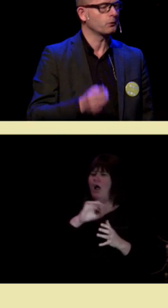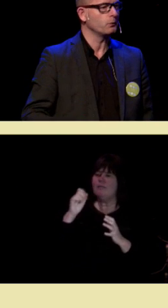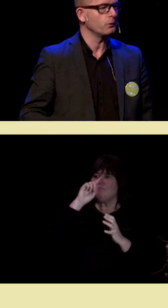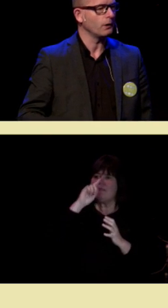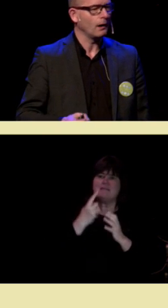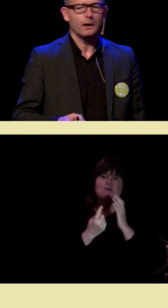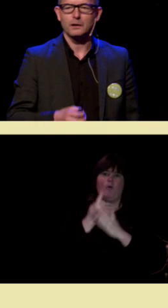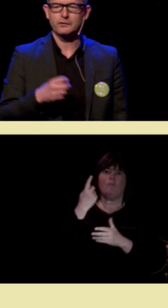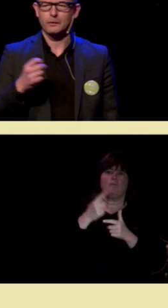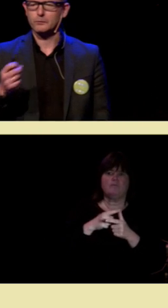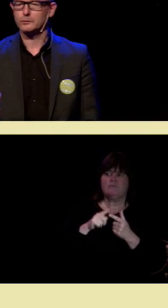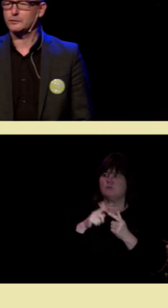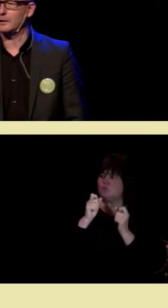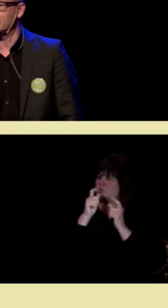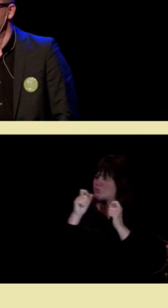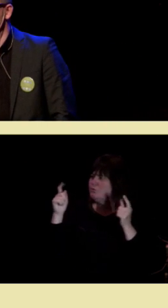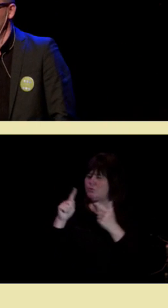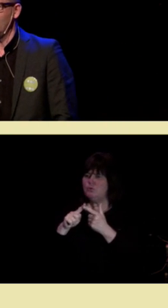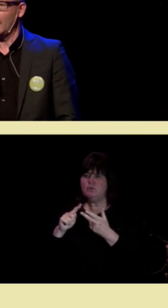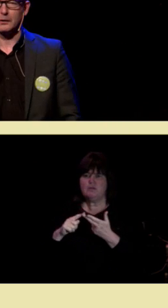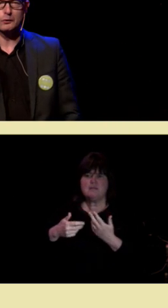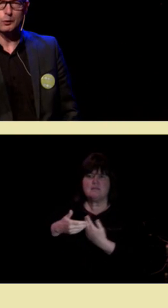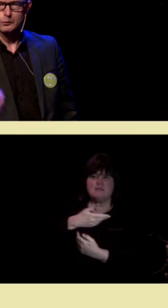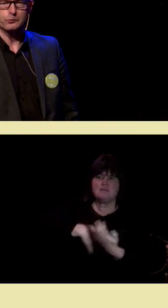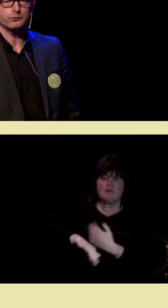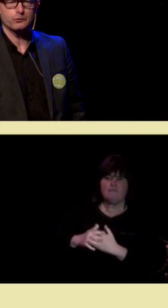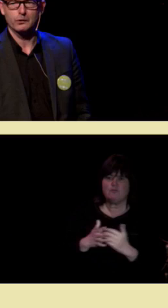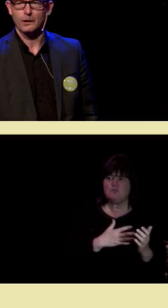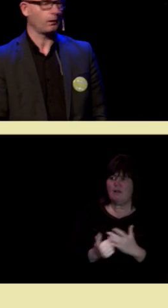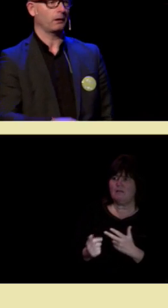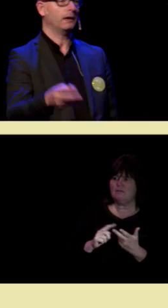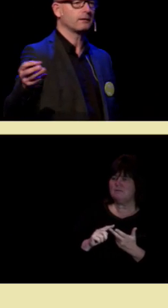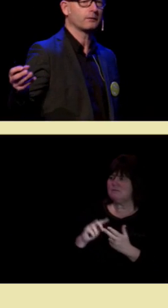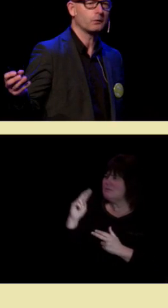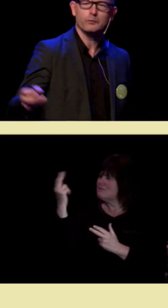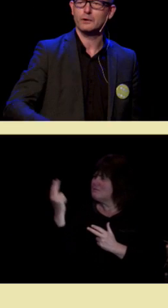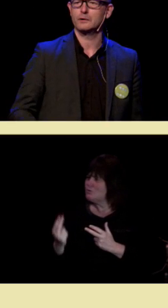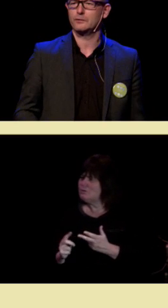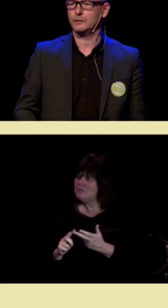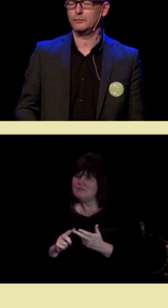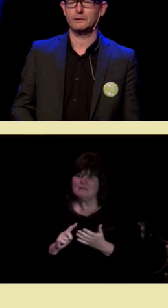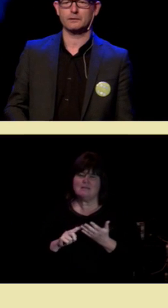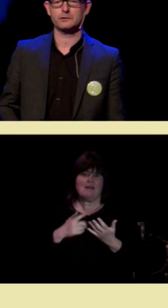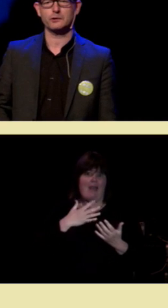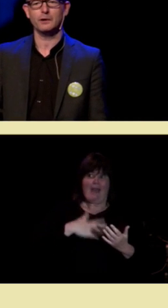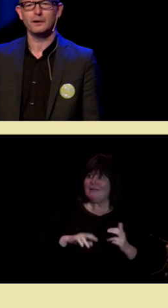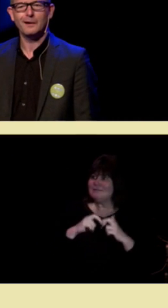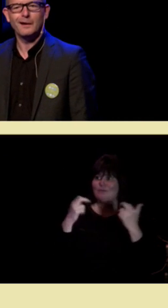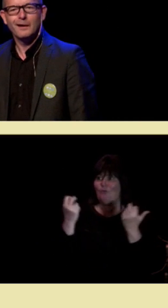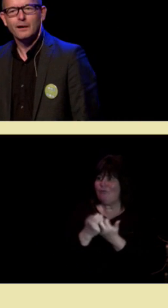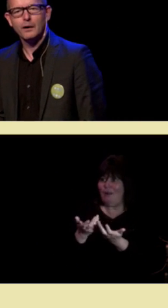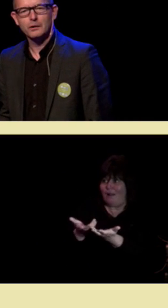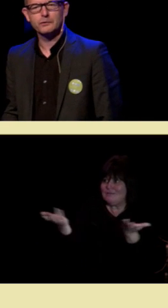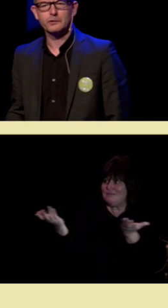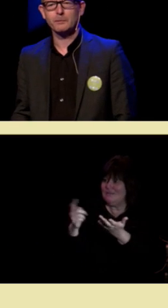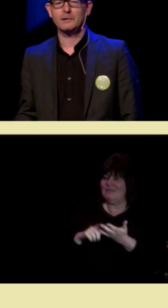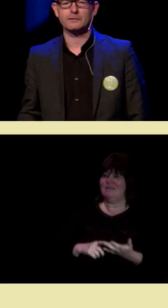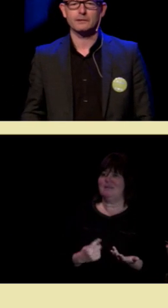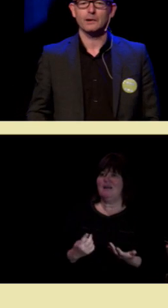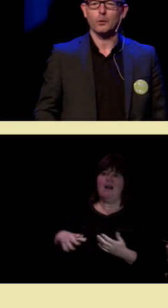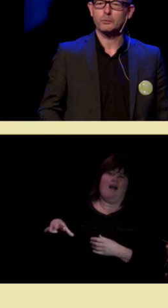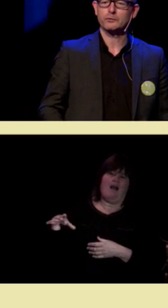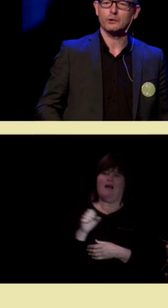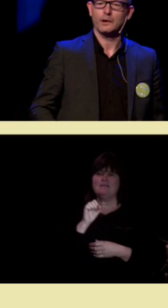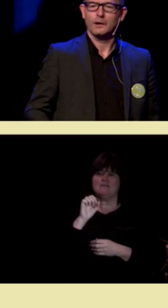kultur, alt samfunnsdannelse, alt kunst, alle helsekonferanser, for den saks skyld. Alt som er